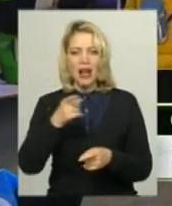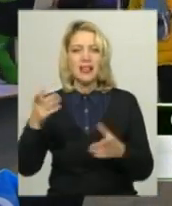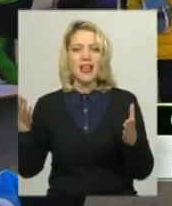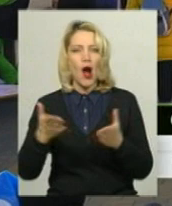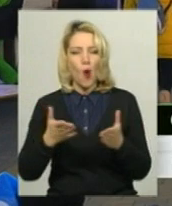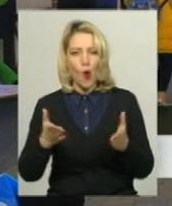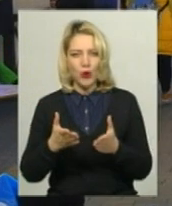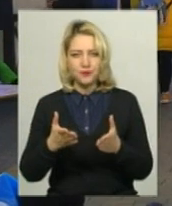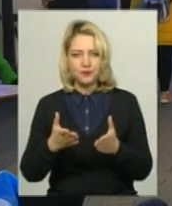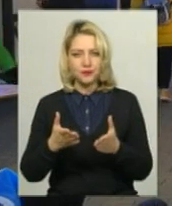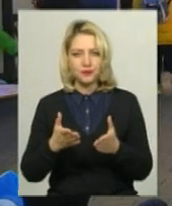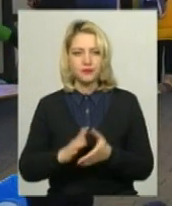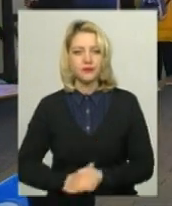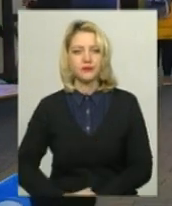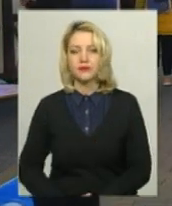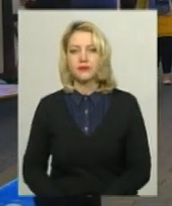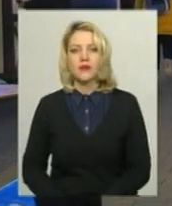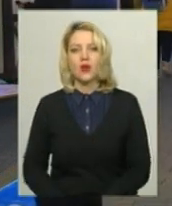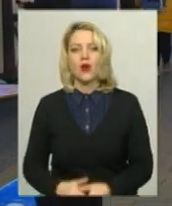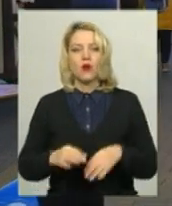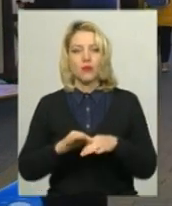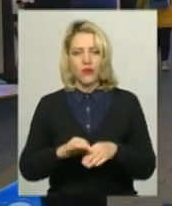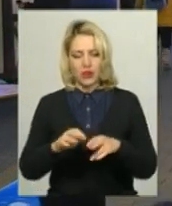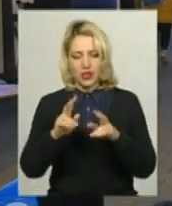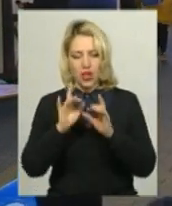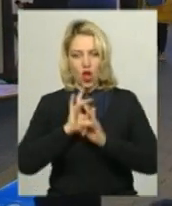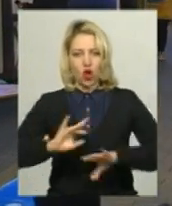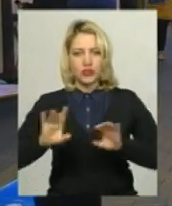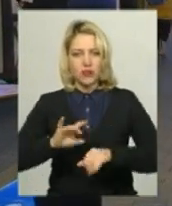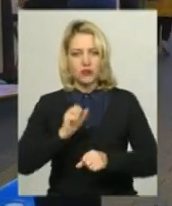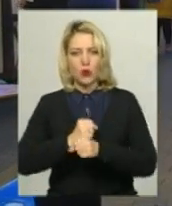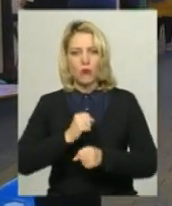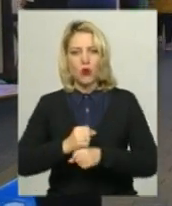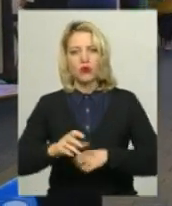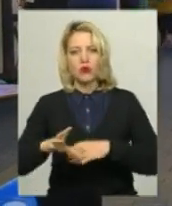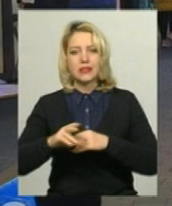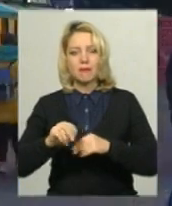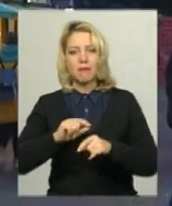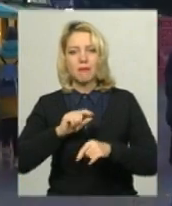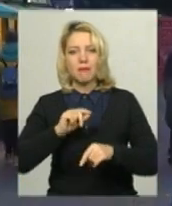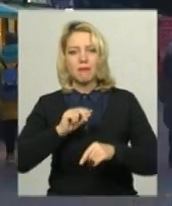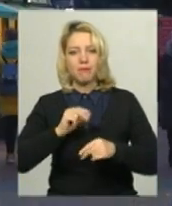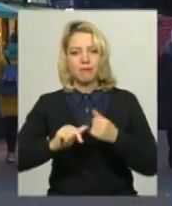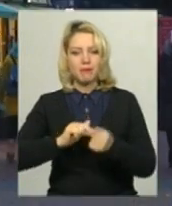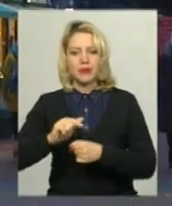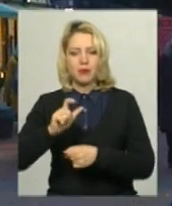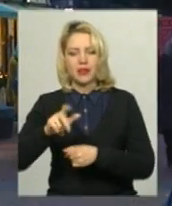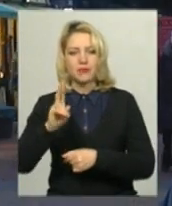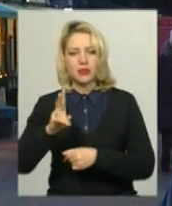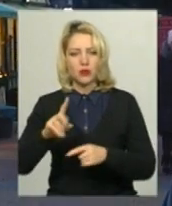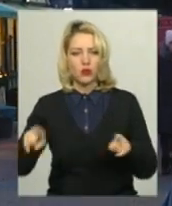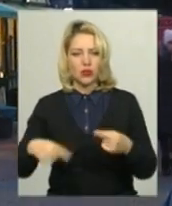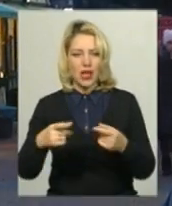провели інформаційно-розв'язкову роботу з підприємцями, які організували ярмарку